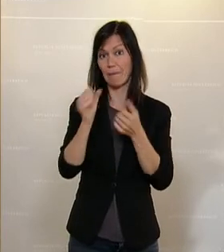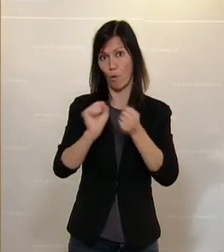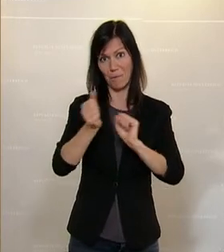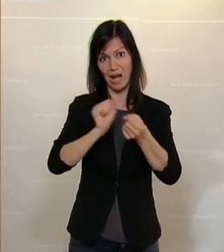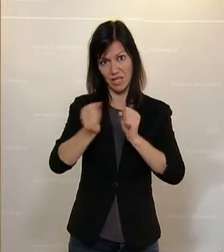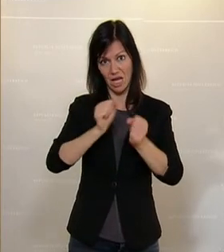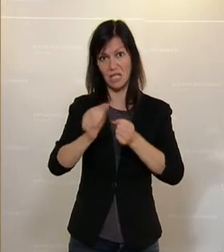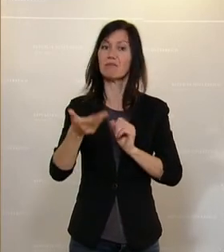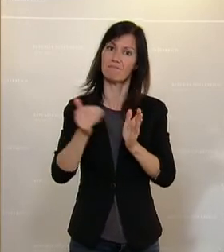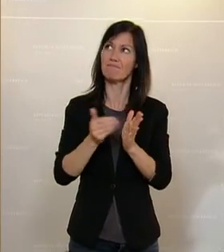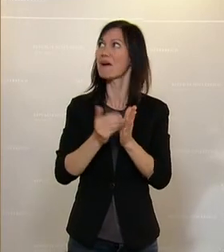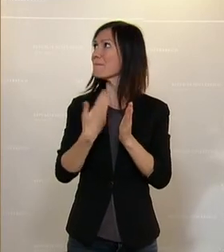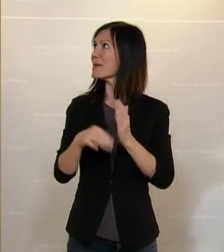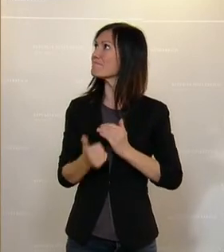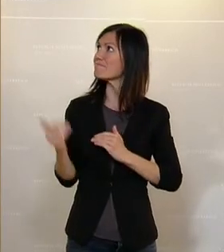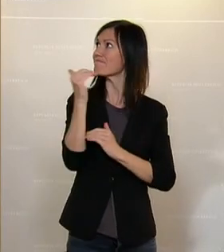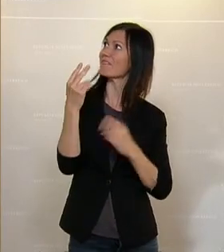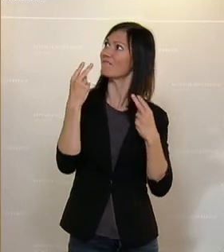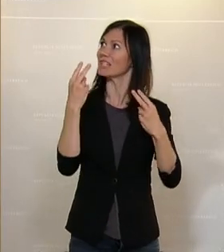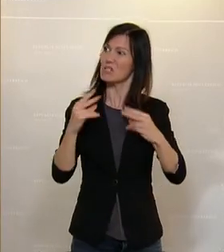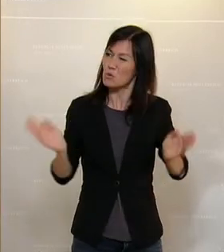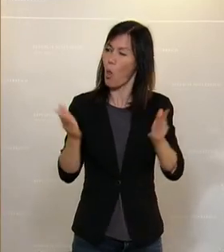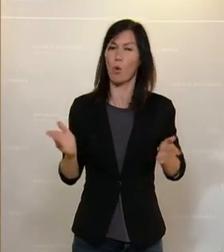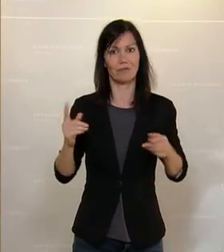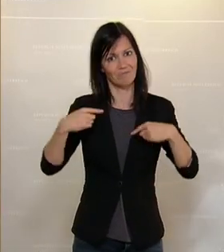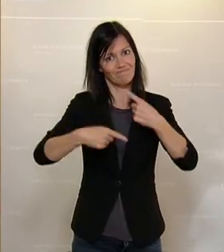notwendigen Stellenwert in unserem Land zu geben. Herzlichen Dank.